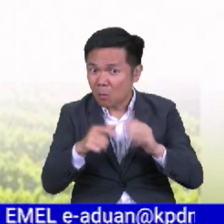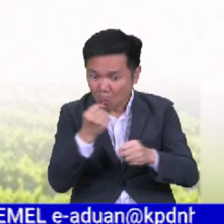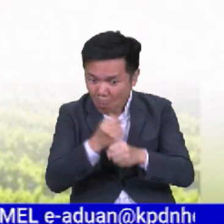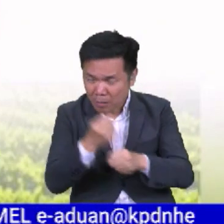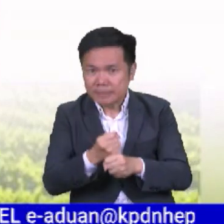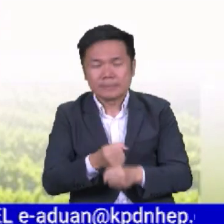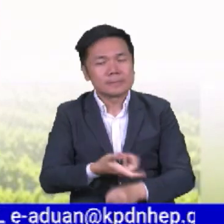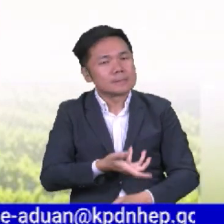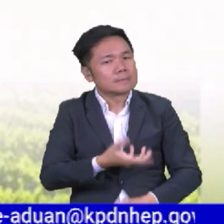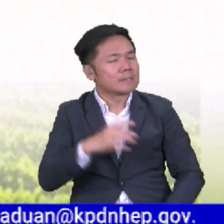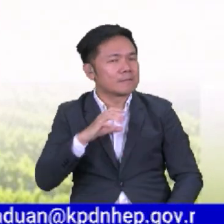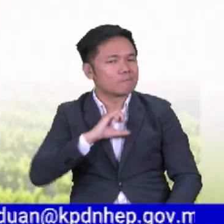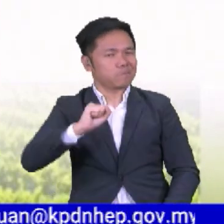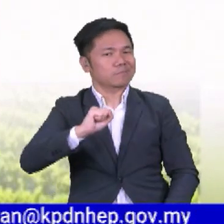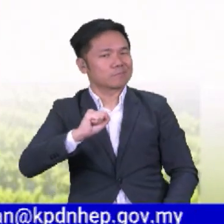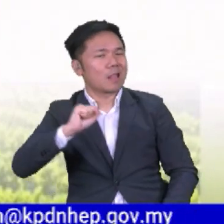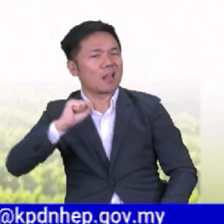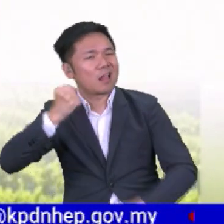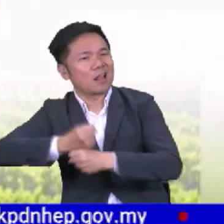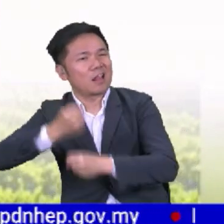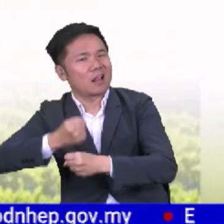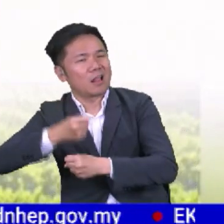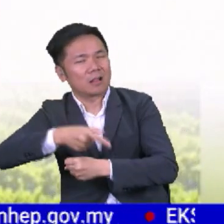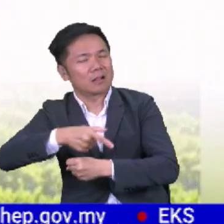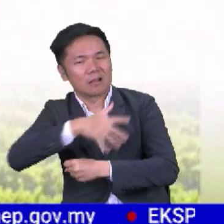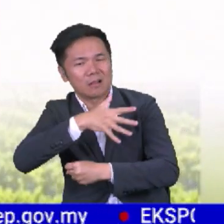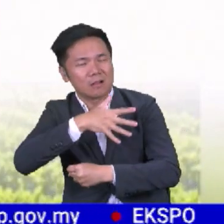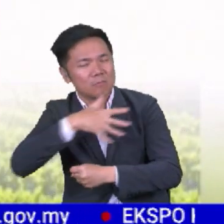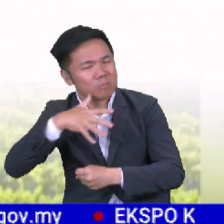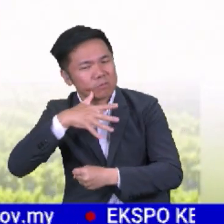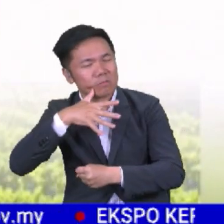Terima kasih kerana Terima